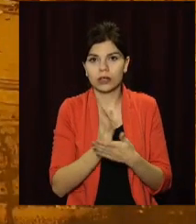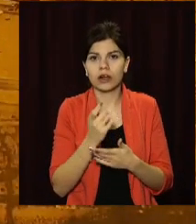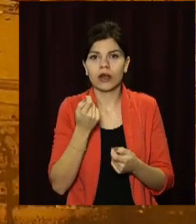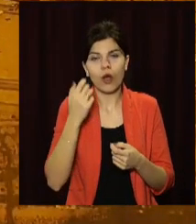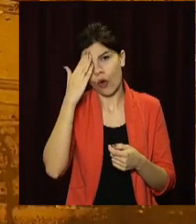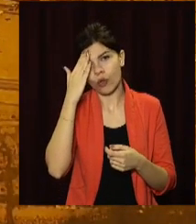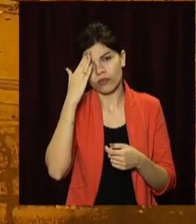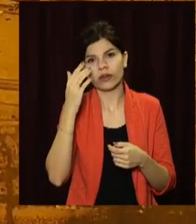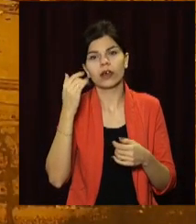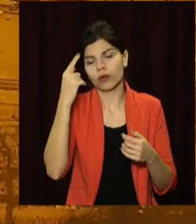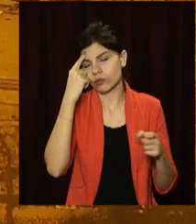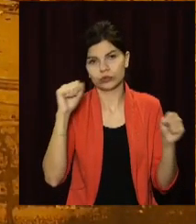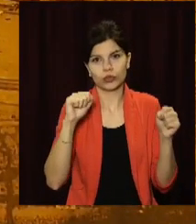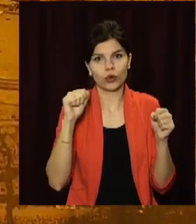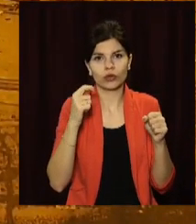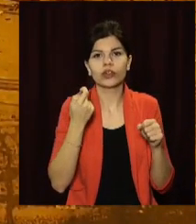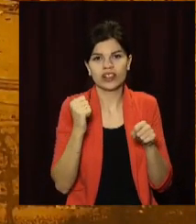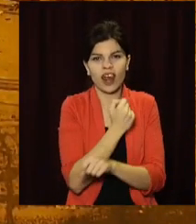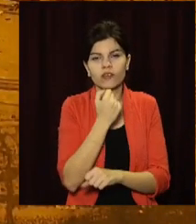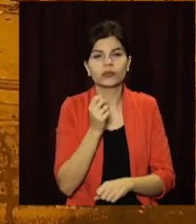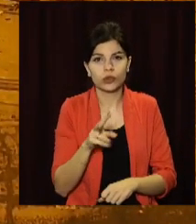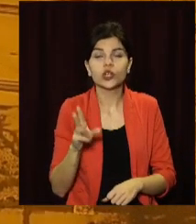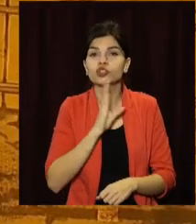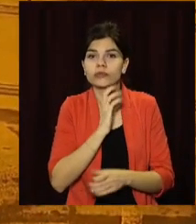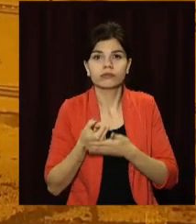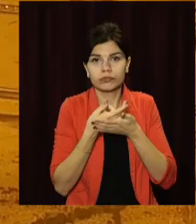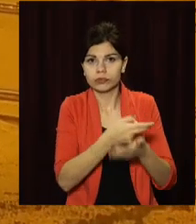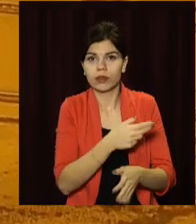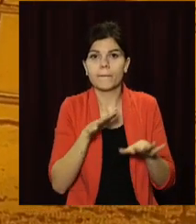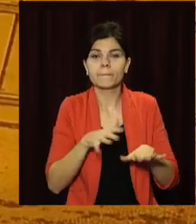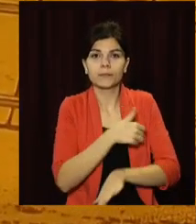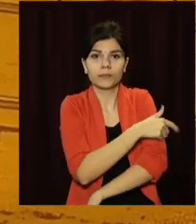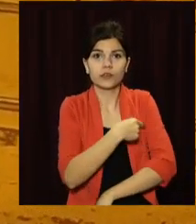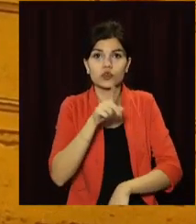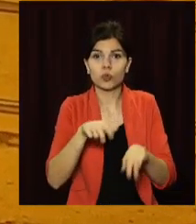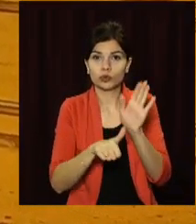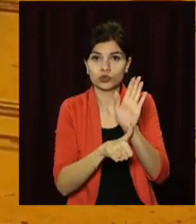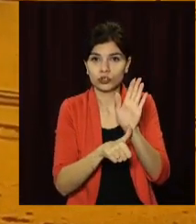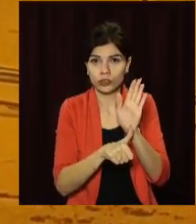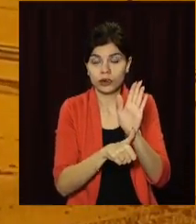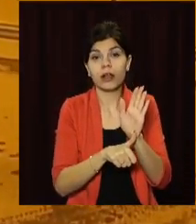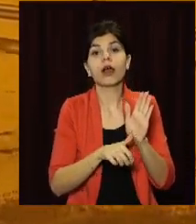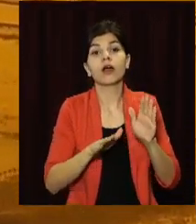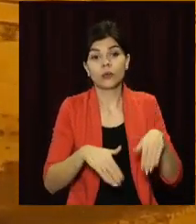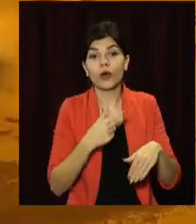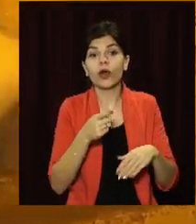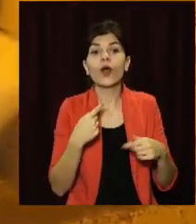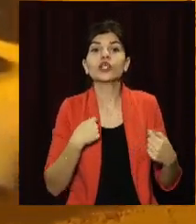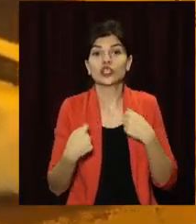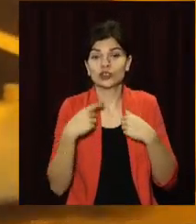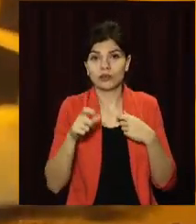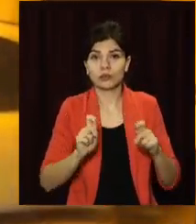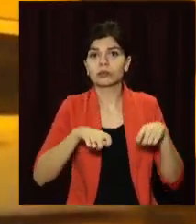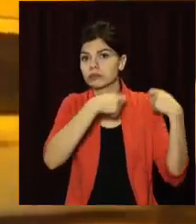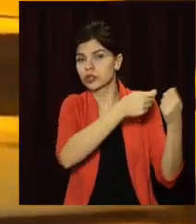тканин голови та струсом головного мозку жінку ушпиталили до міської лікарні номер 6. Згодом постраждалу перевели